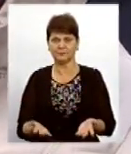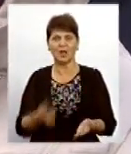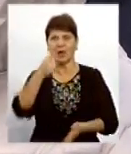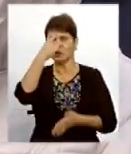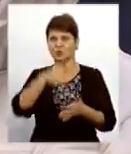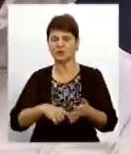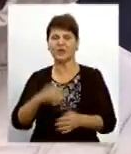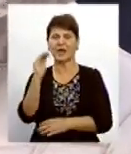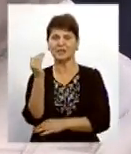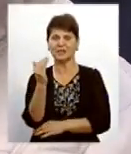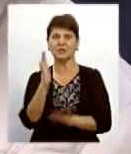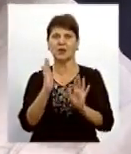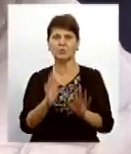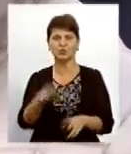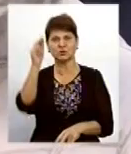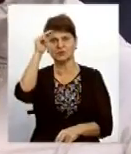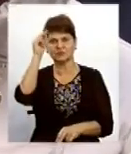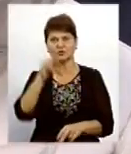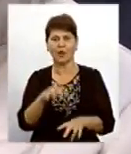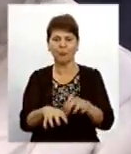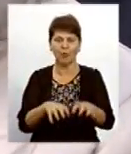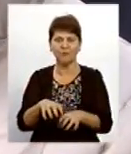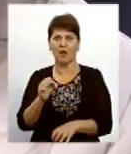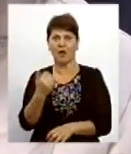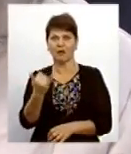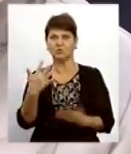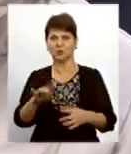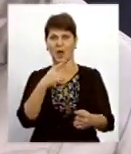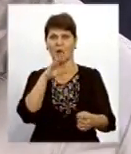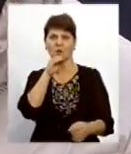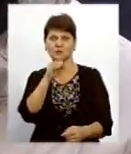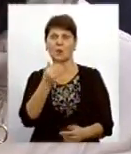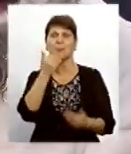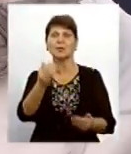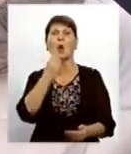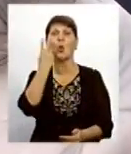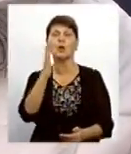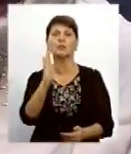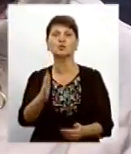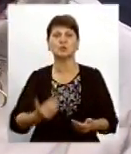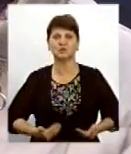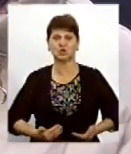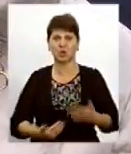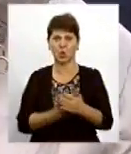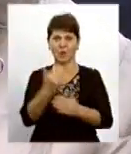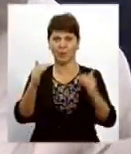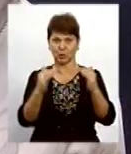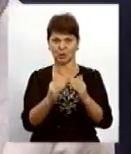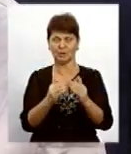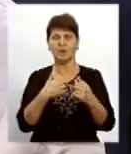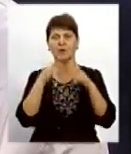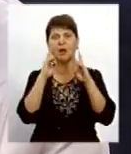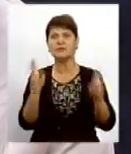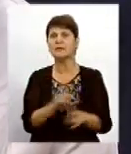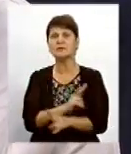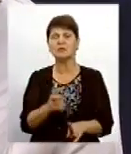Сподівалися, що дитина буде вчитись повзати там, а зараз він вже нас розмовляє і питає, коли ми будемо жити в новому будинку. Я не знаю,